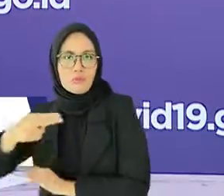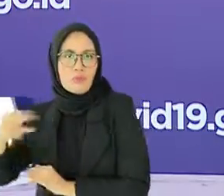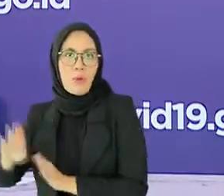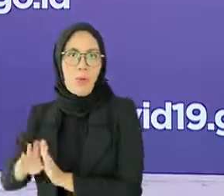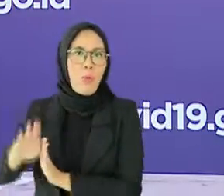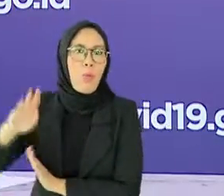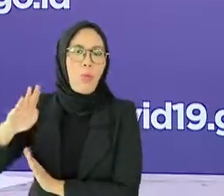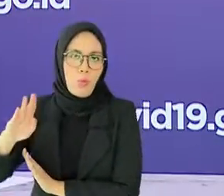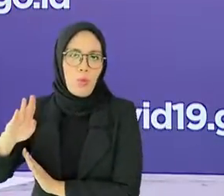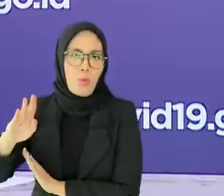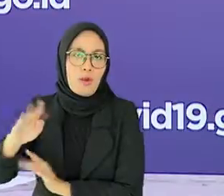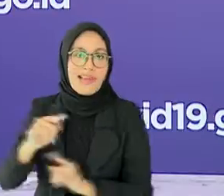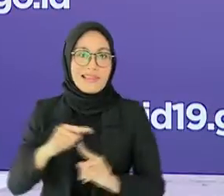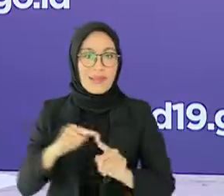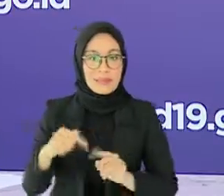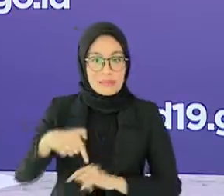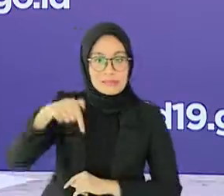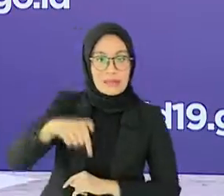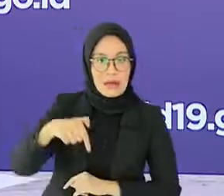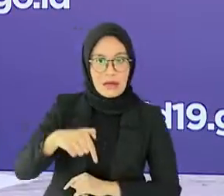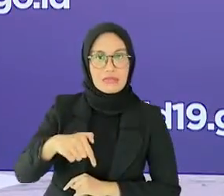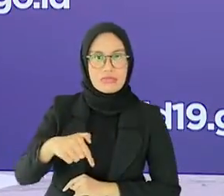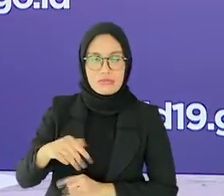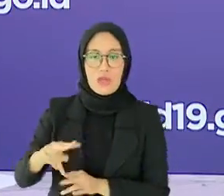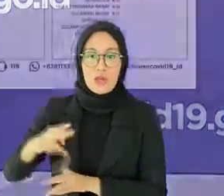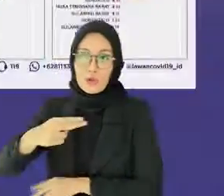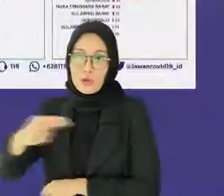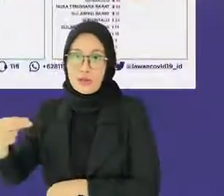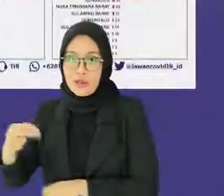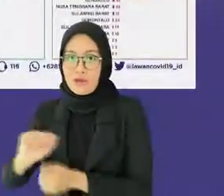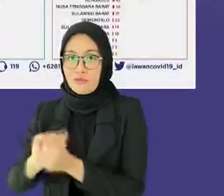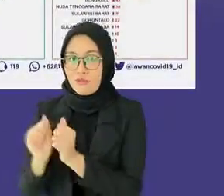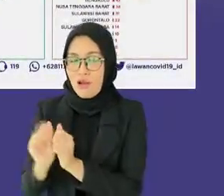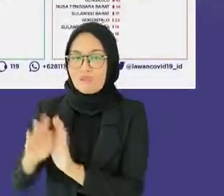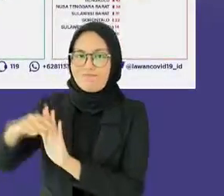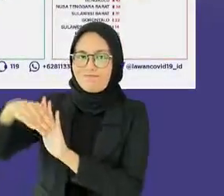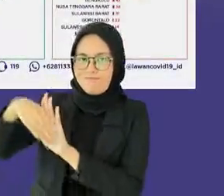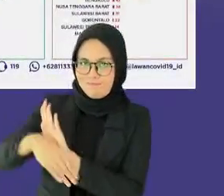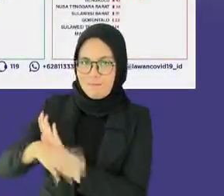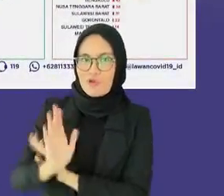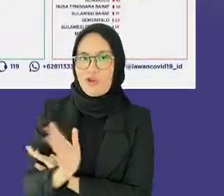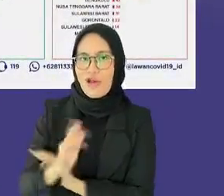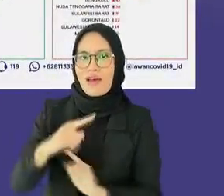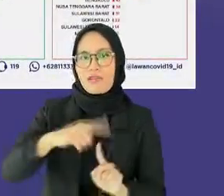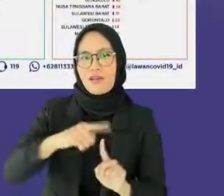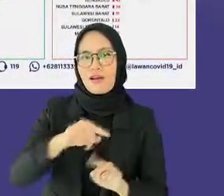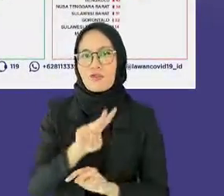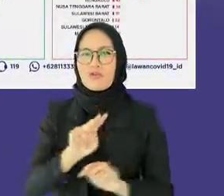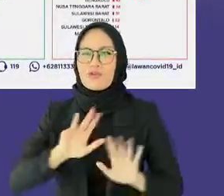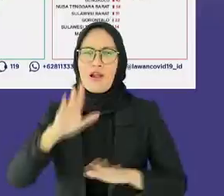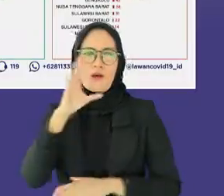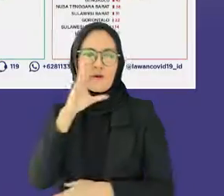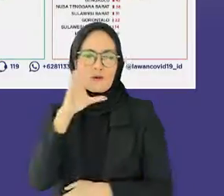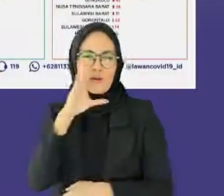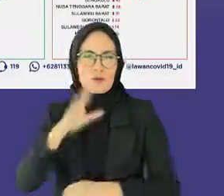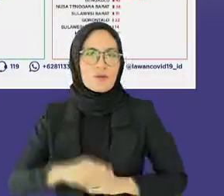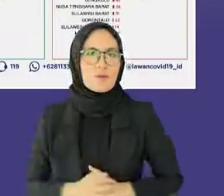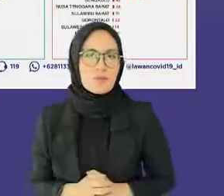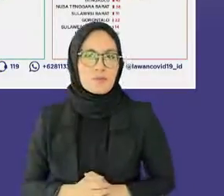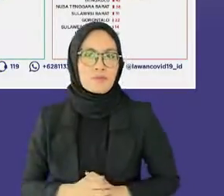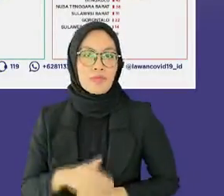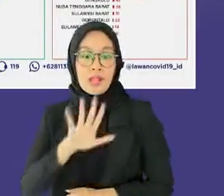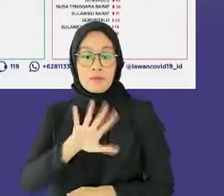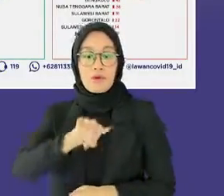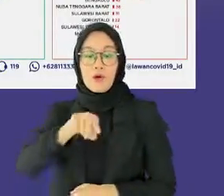ini telah menurun. Pertanggal 29 Agustus, persentase kasus aktif di Indonesia yaitu 5